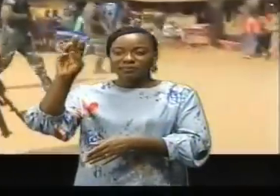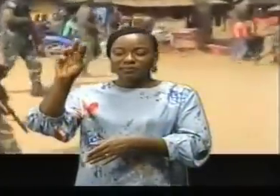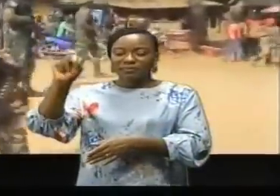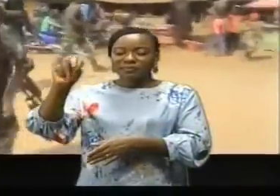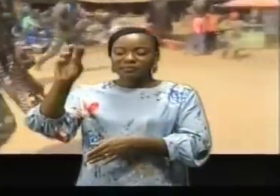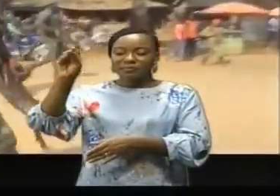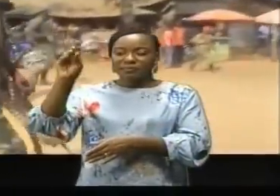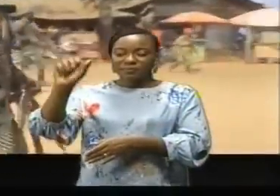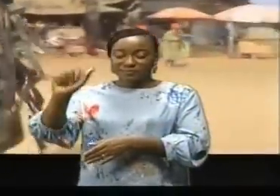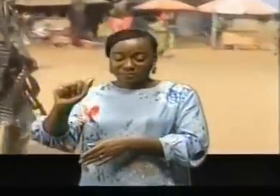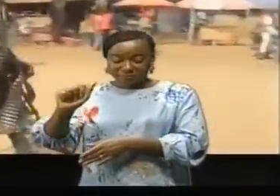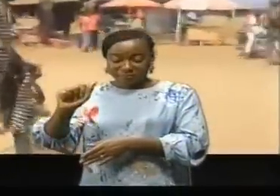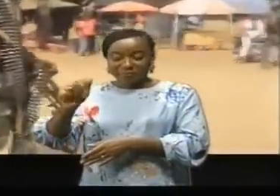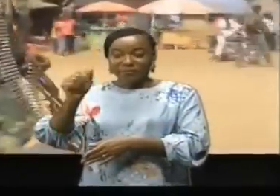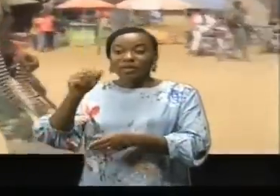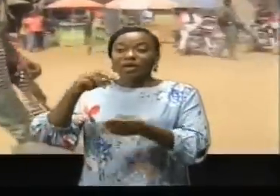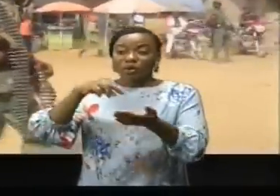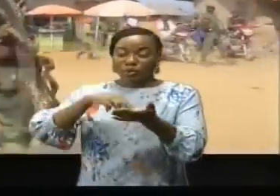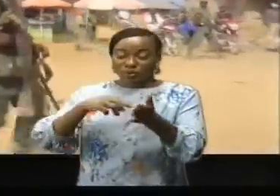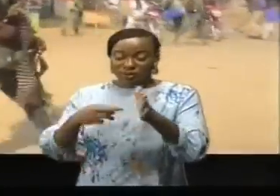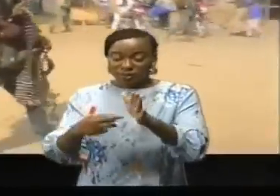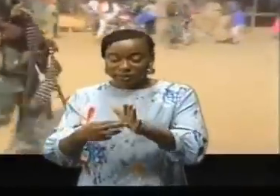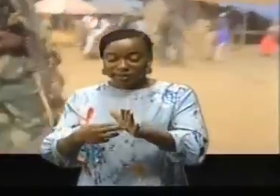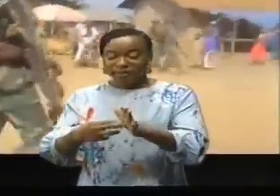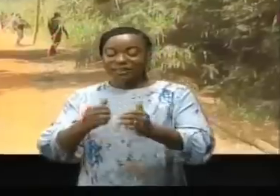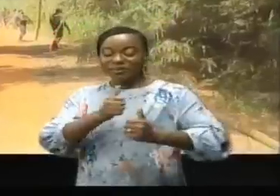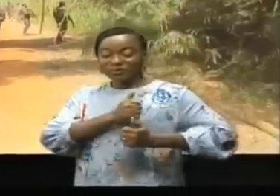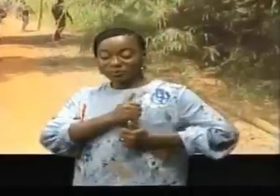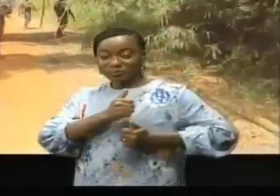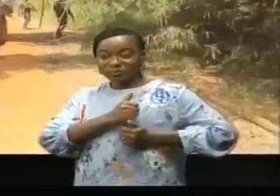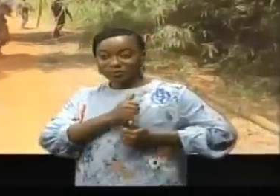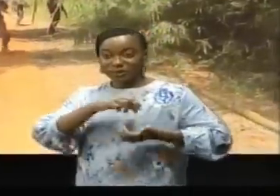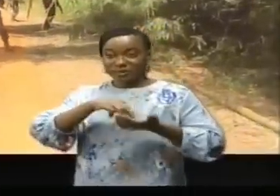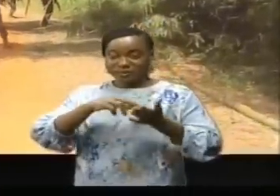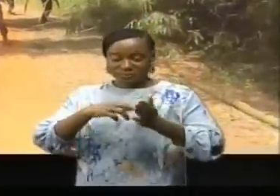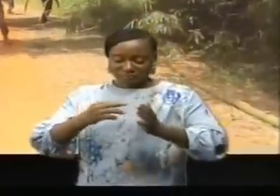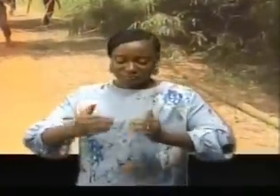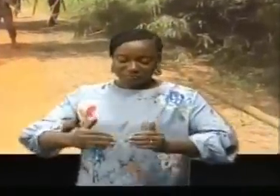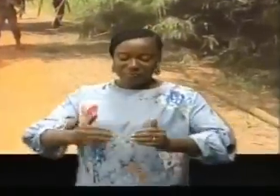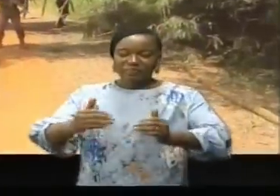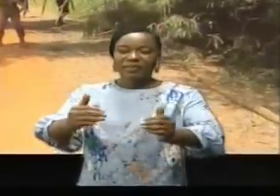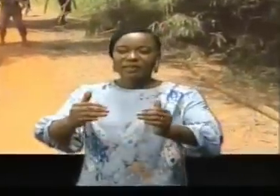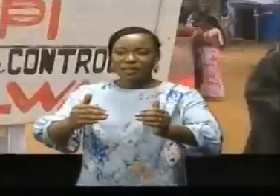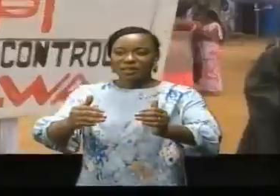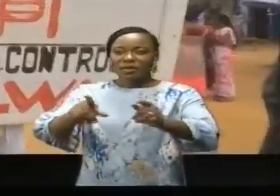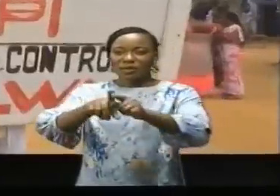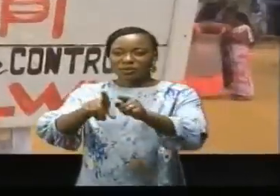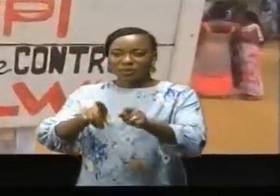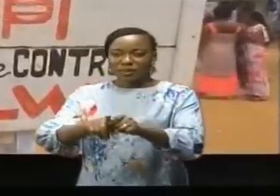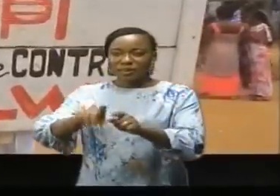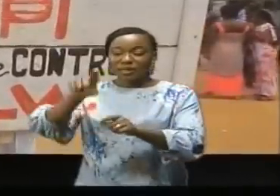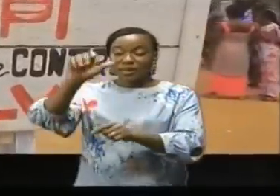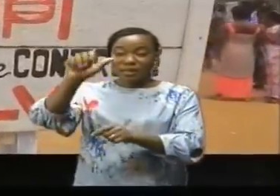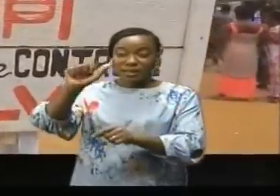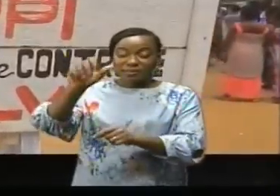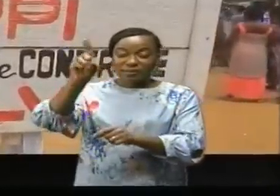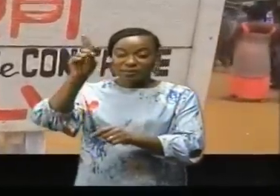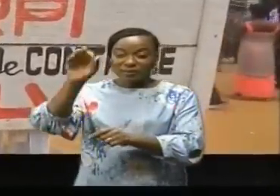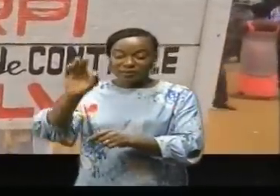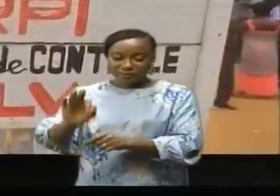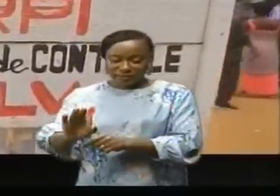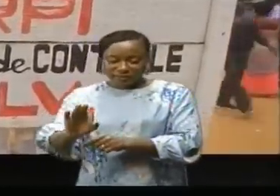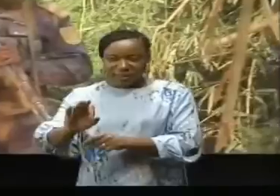aux opérations menées par les voyants éléments de FRDC pour mettre hors d'état de nuire. Le terroriste ADEF sur cette route d'intérêt